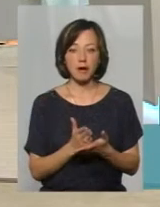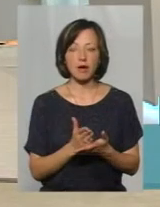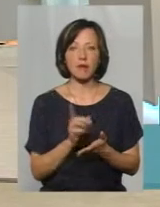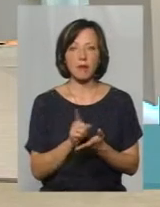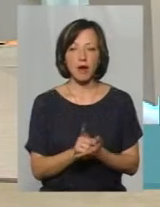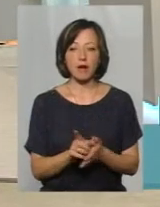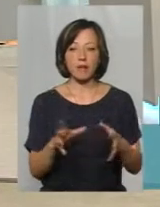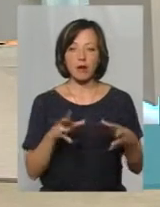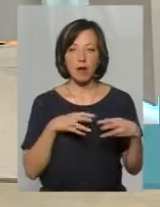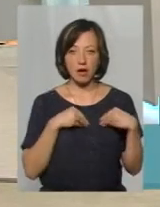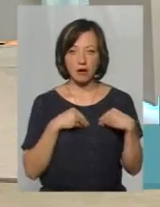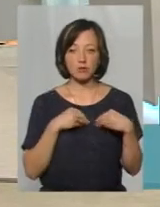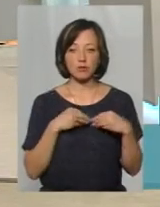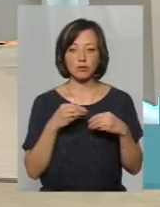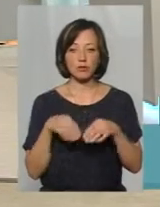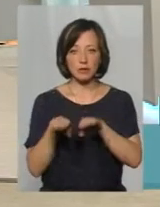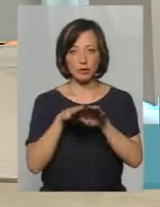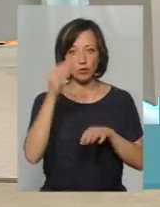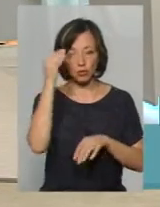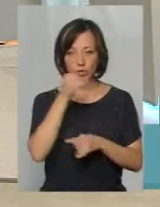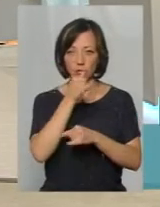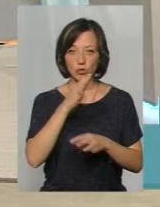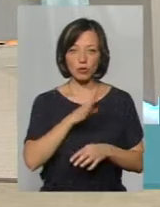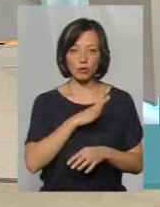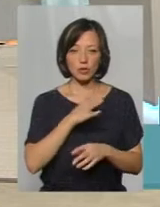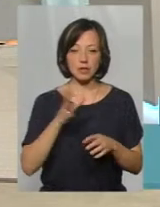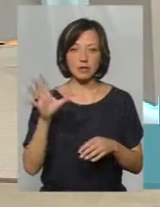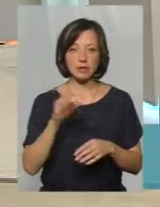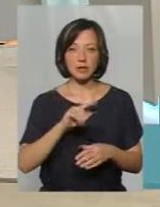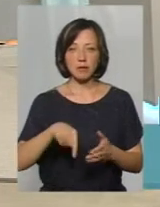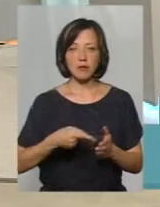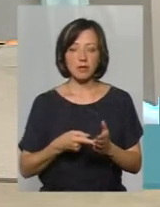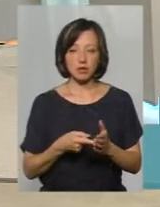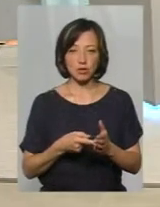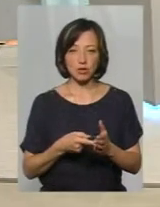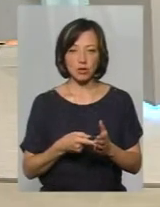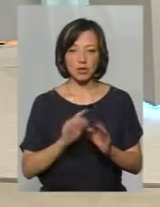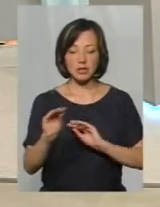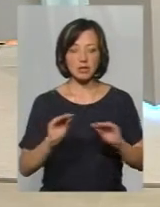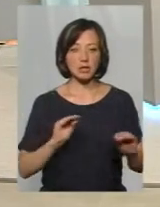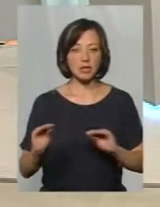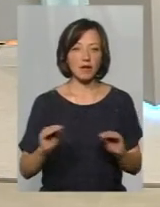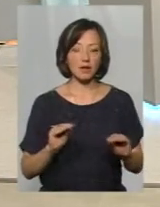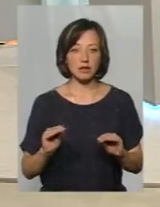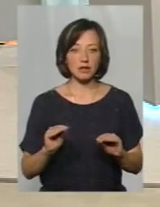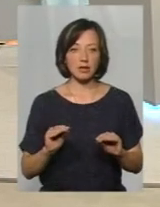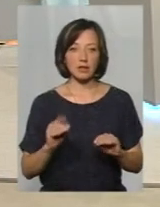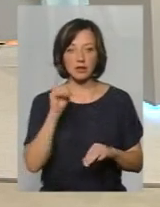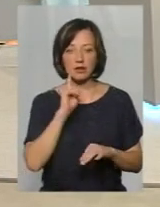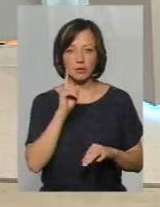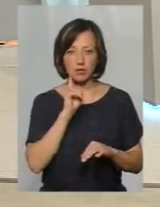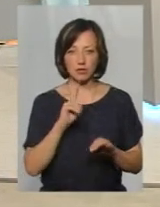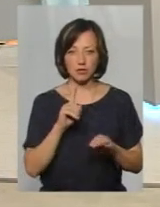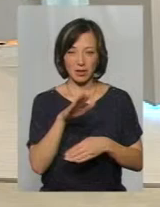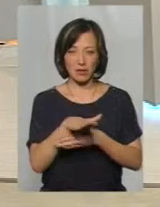разом дійти до такої думки, що не може бути все місто заставлене тимчасовими